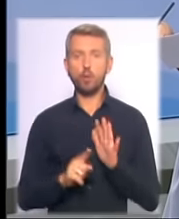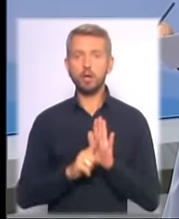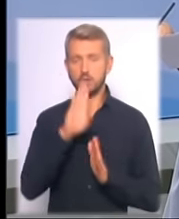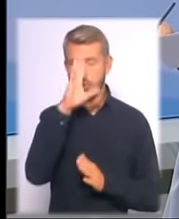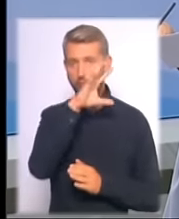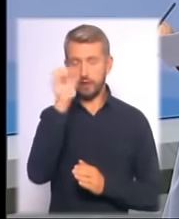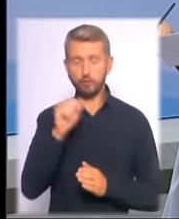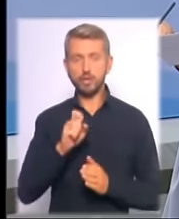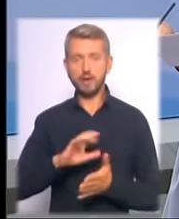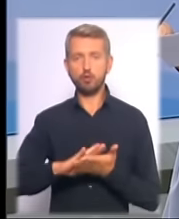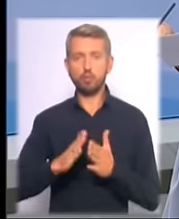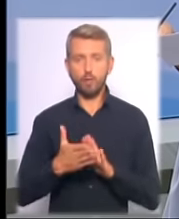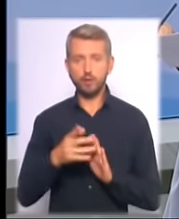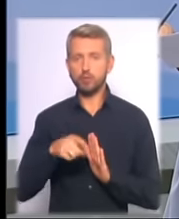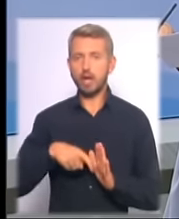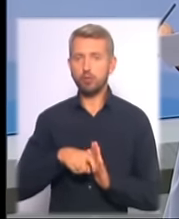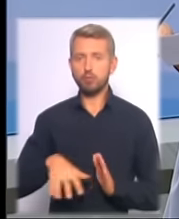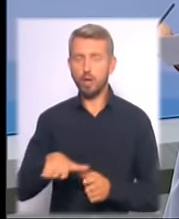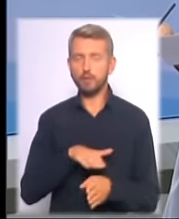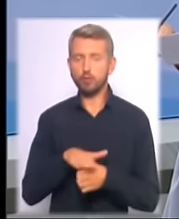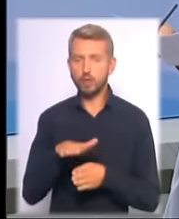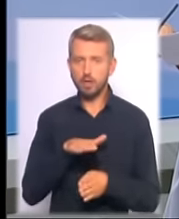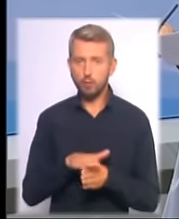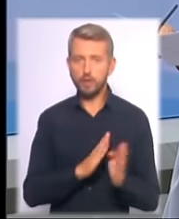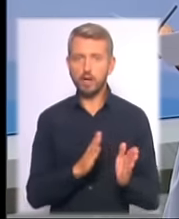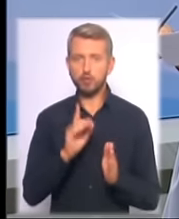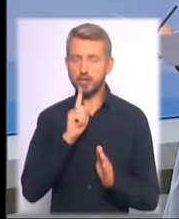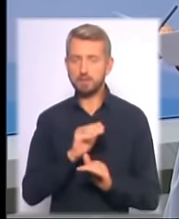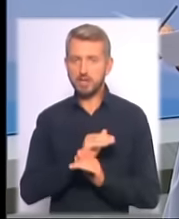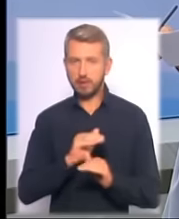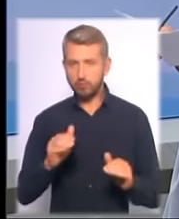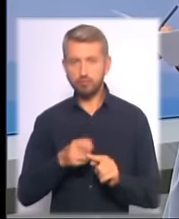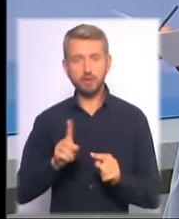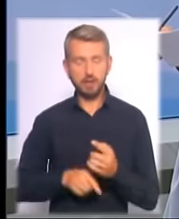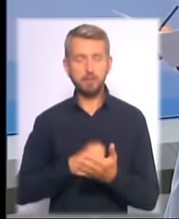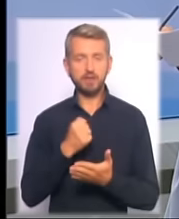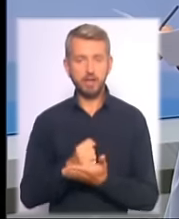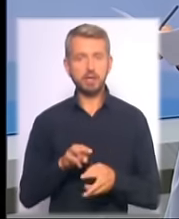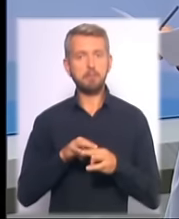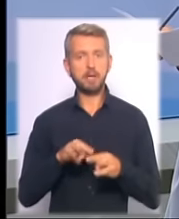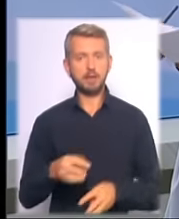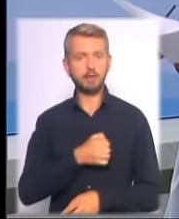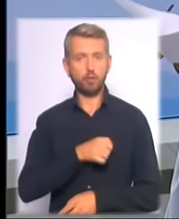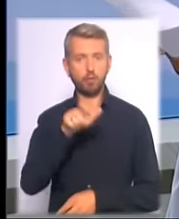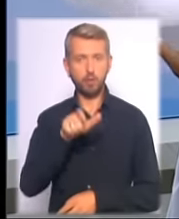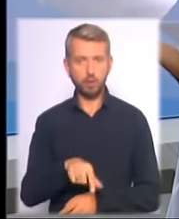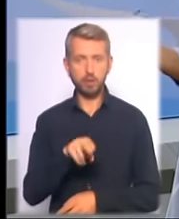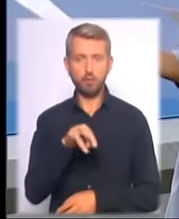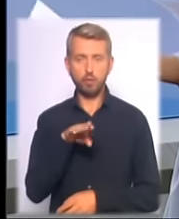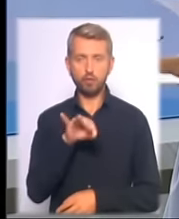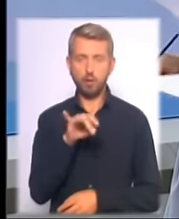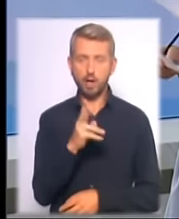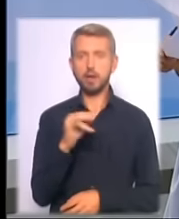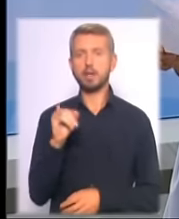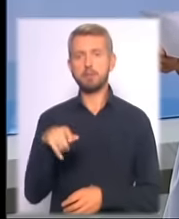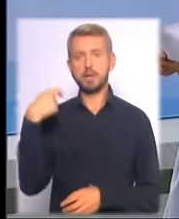з домовленістю на Донбасі дотримується режим тиші. Це підтвердили міністр оборони Степан Пултерак та президент Петро